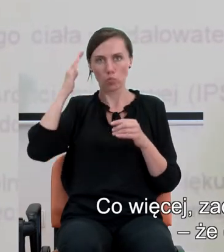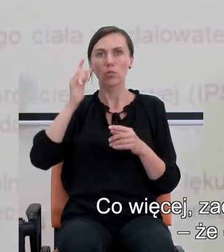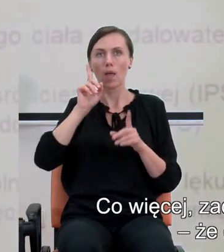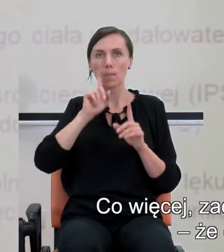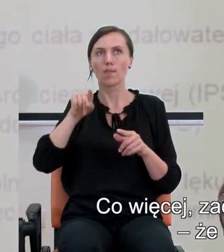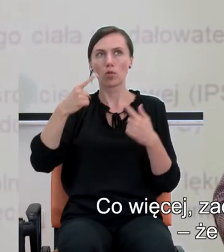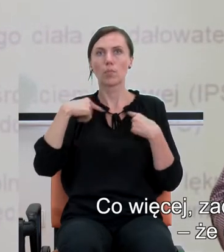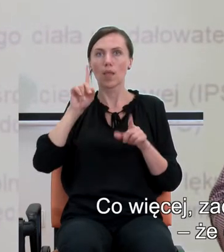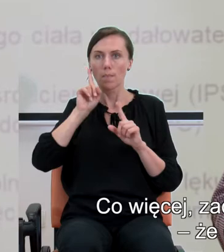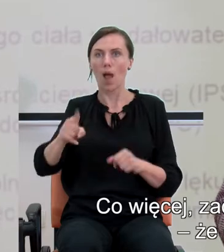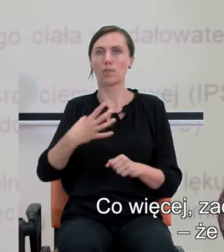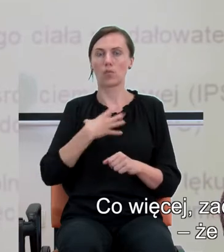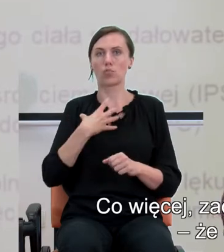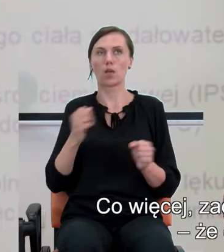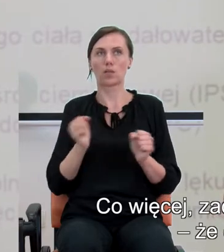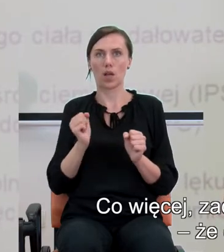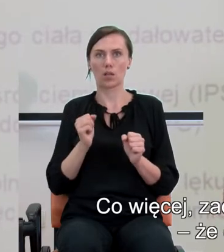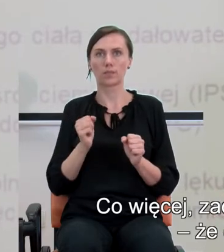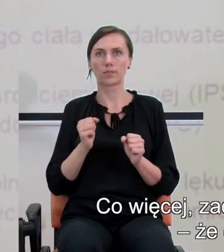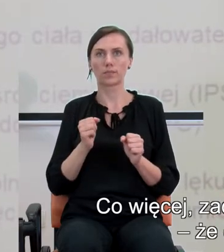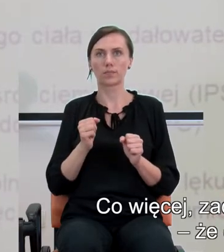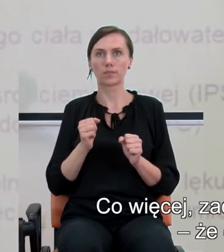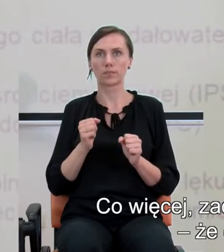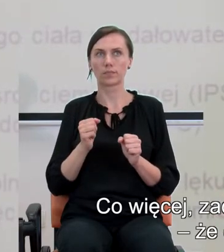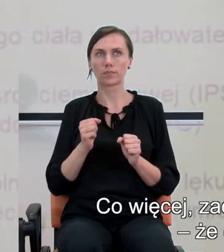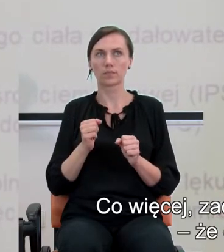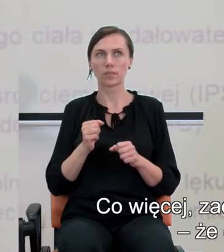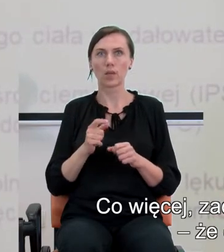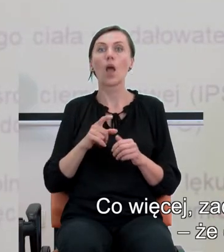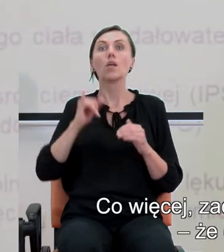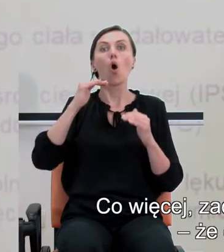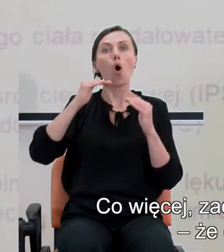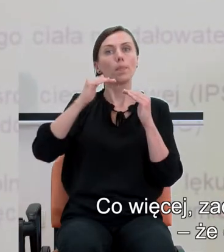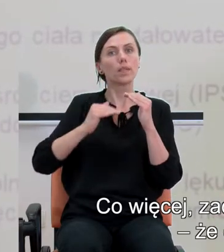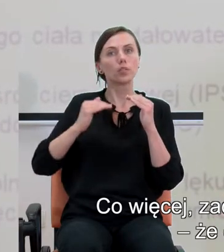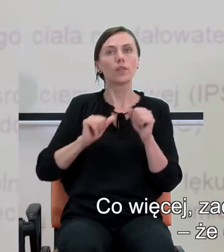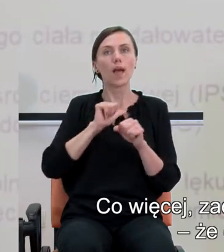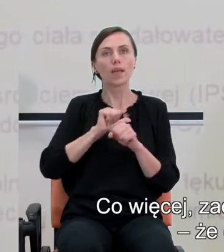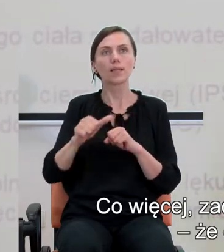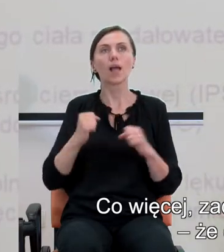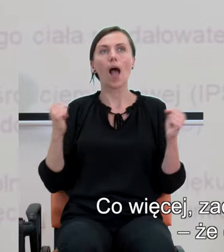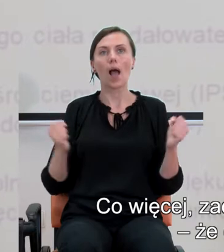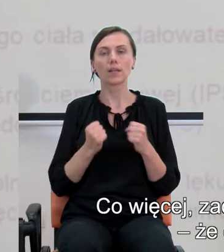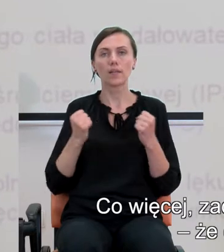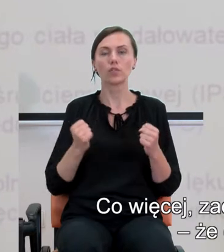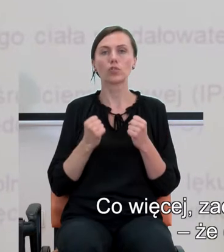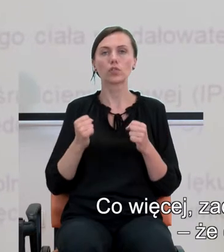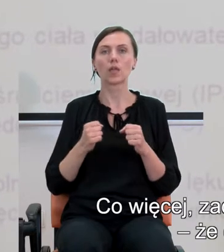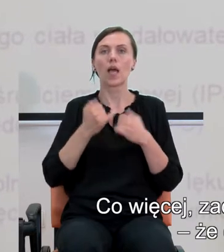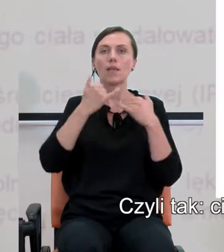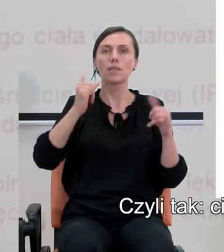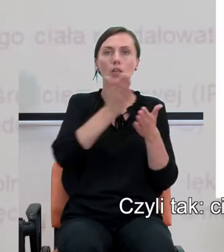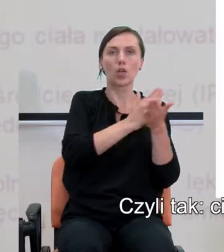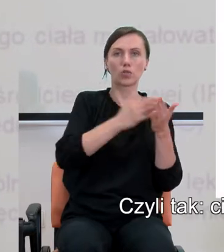więcej, zaobserwowano i o tym mówiłem już też przed chwilą, że obniżona jest aktywność innych